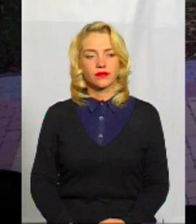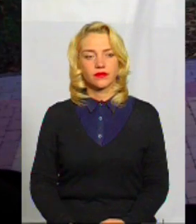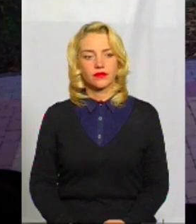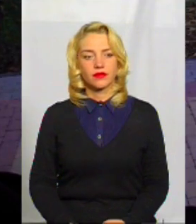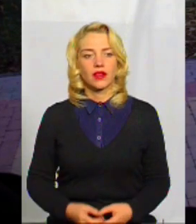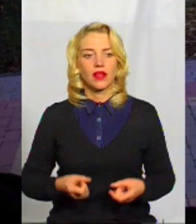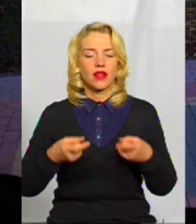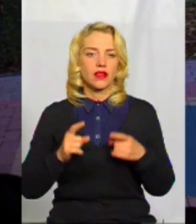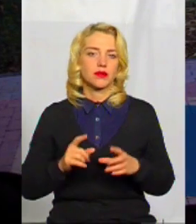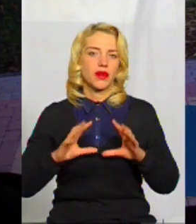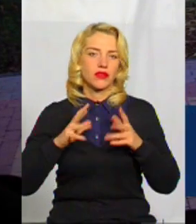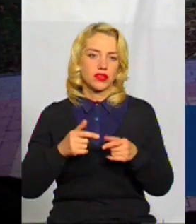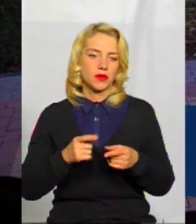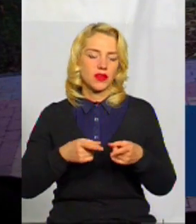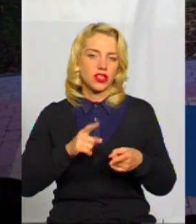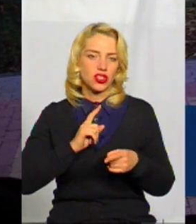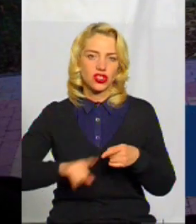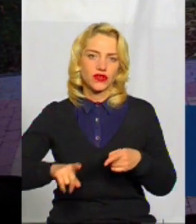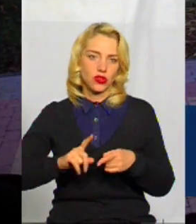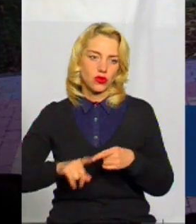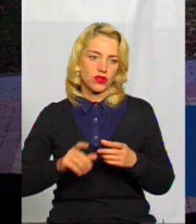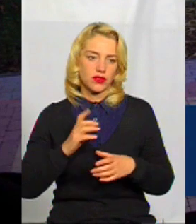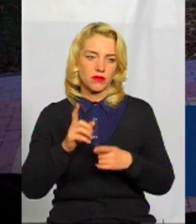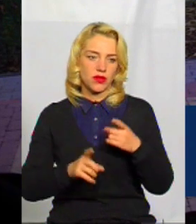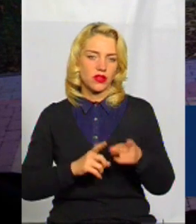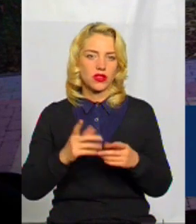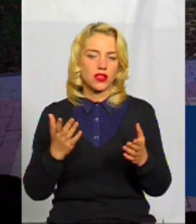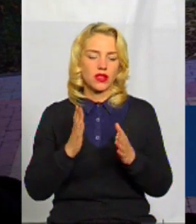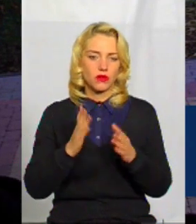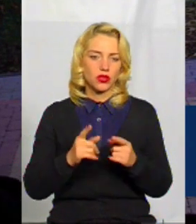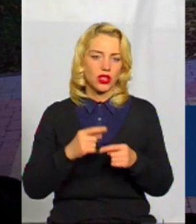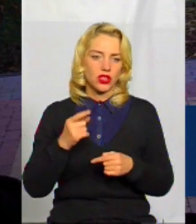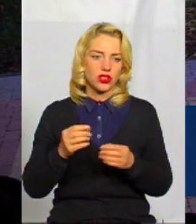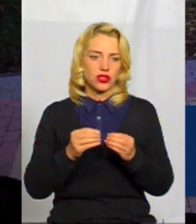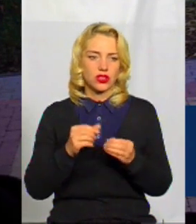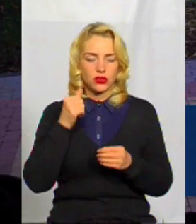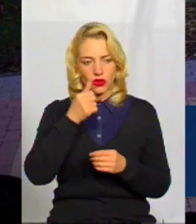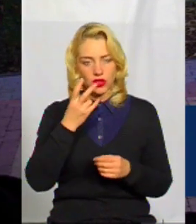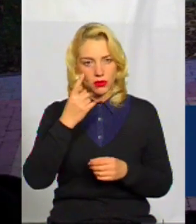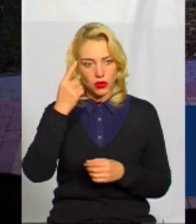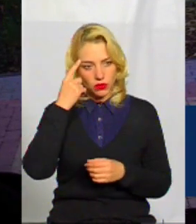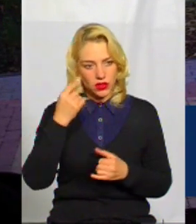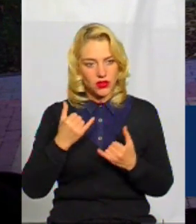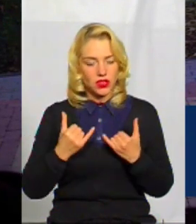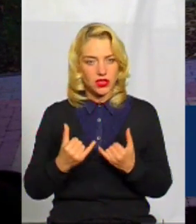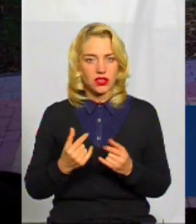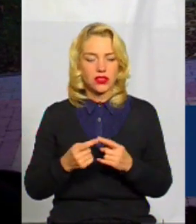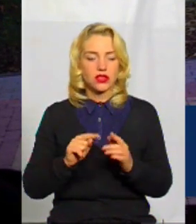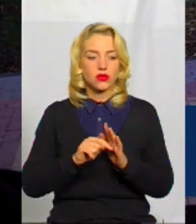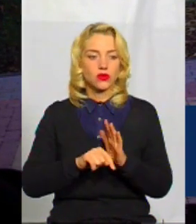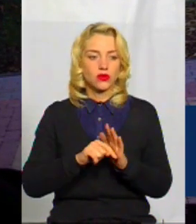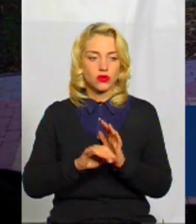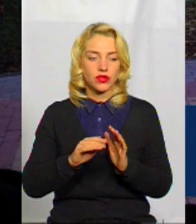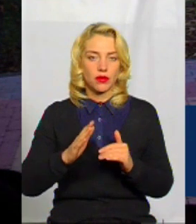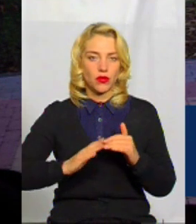Насправді світ дуже швидко змінюється, і те, яким він буде через 10 років, потрібно задумуватися вже зараз. Це стосується і,